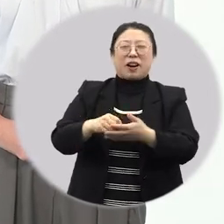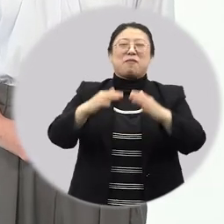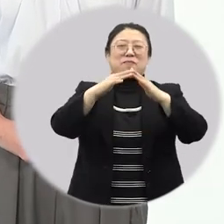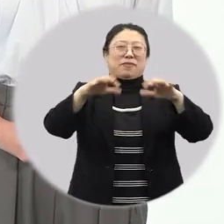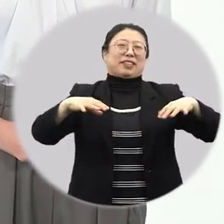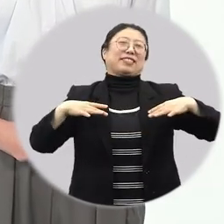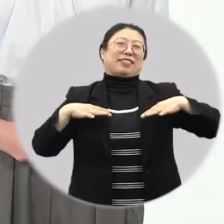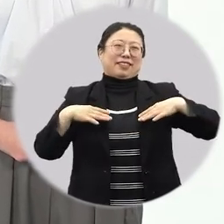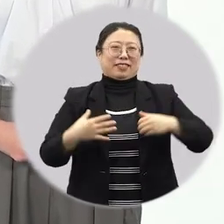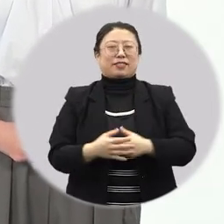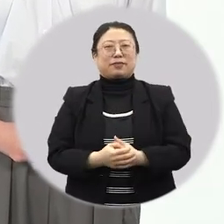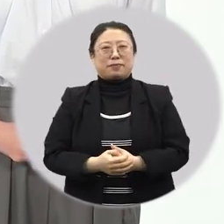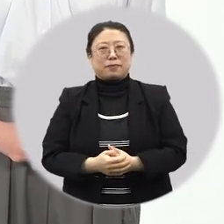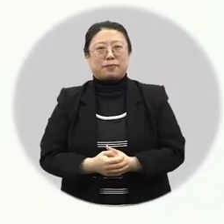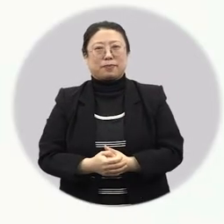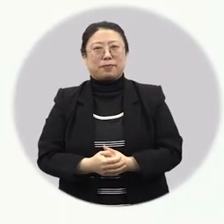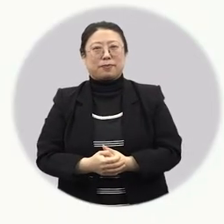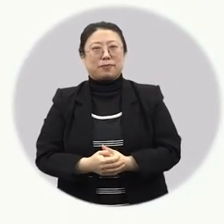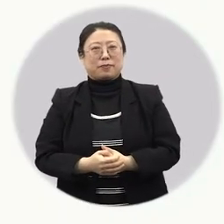마을의 자랑거리가 되는 거죠.